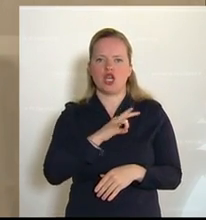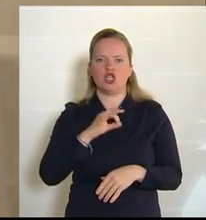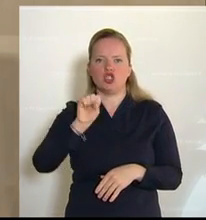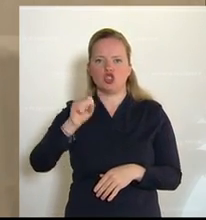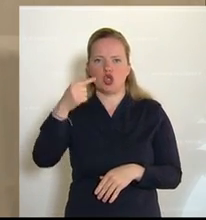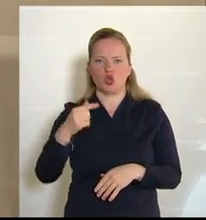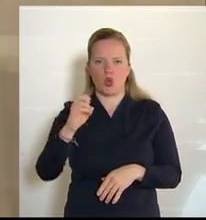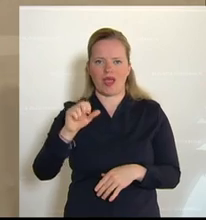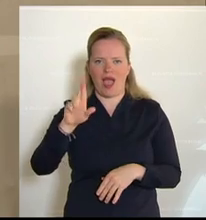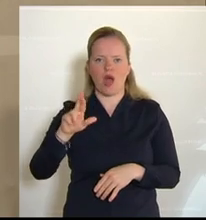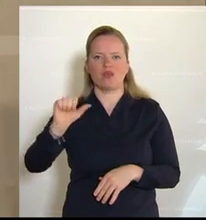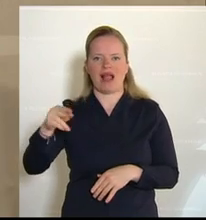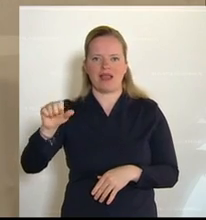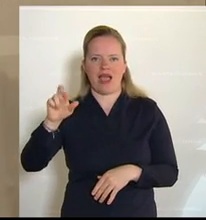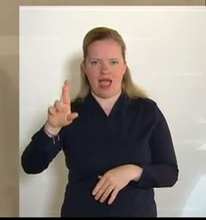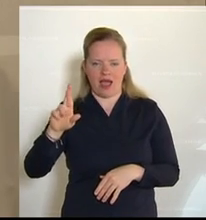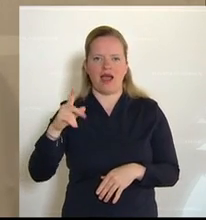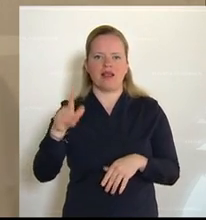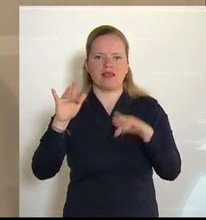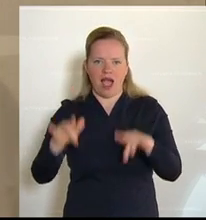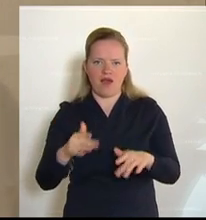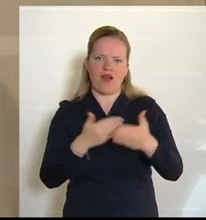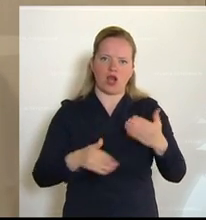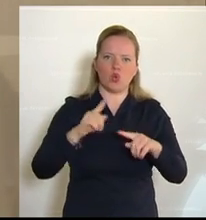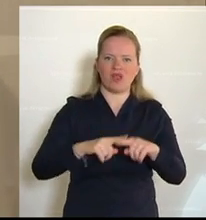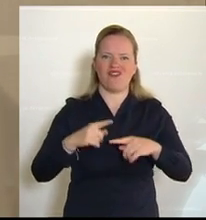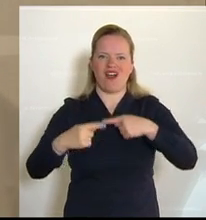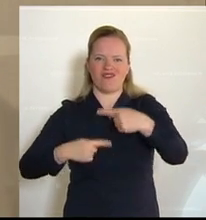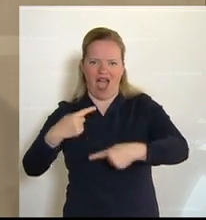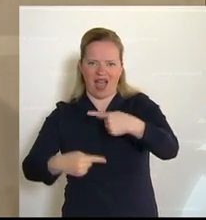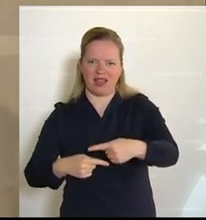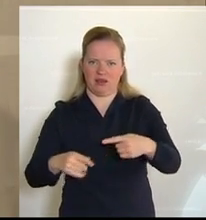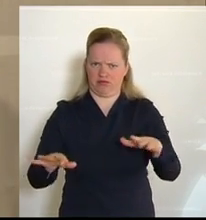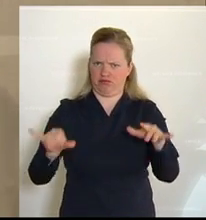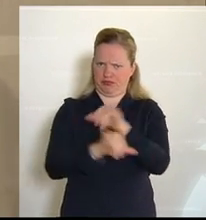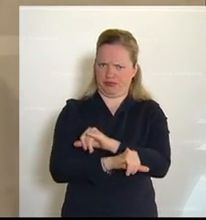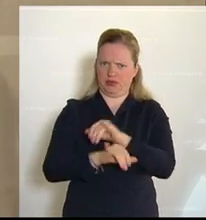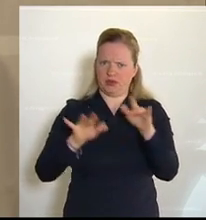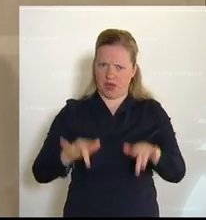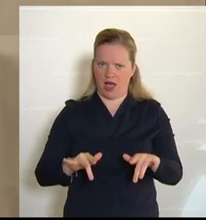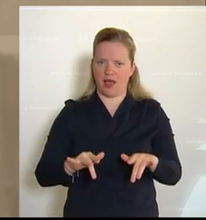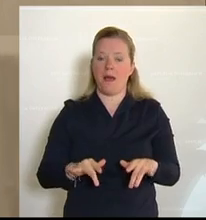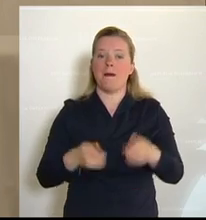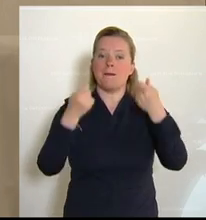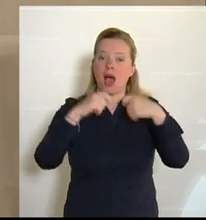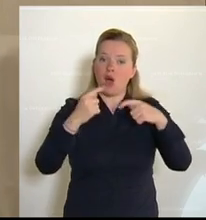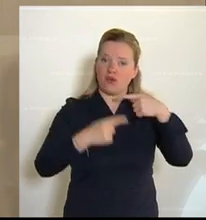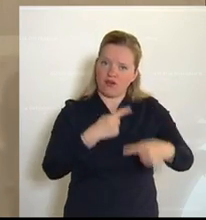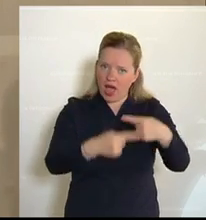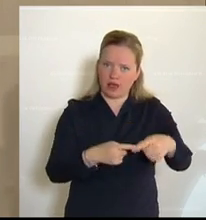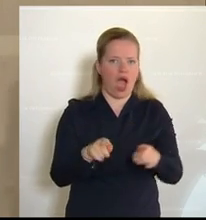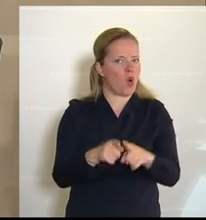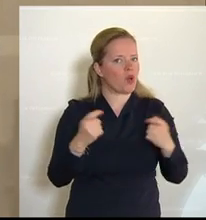Verhandlungen und Verfahren durcheinandergeworfen. Weil natürlich ist klar, Bauverfahren, auch